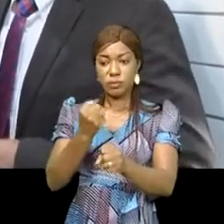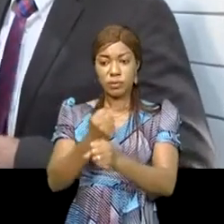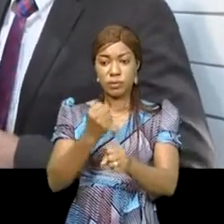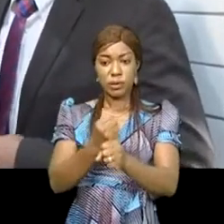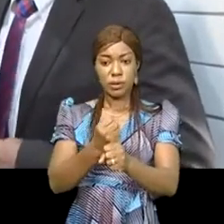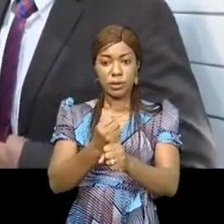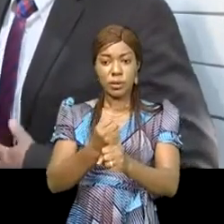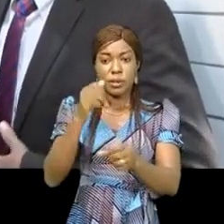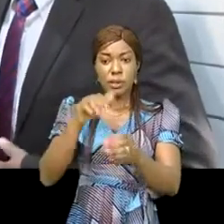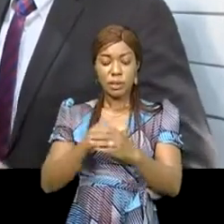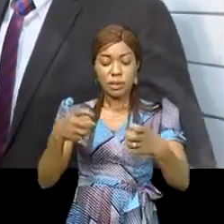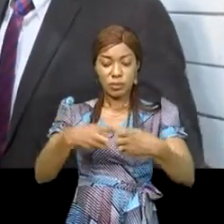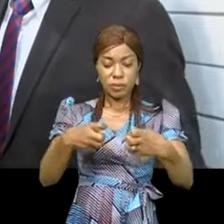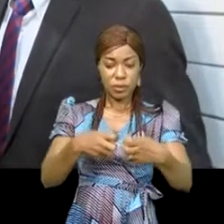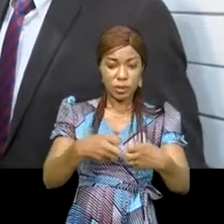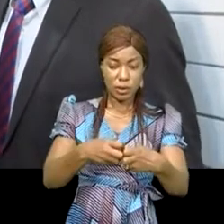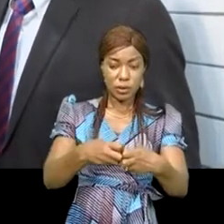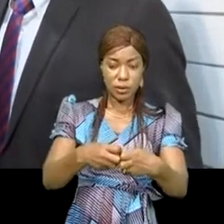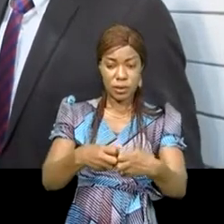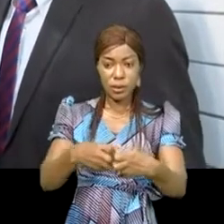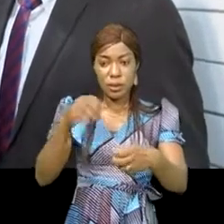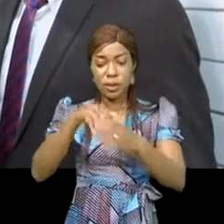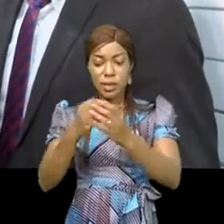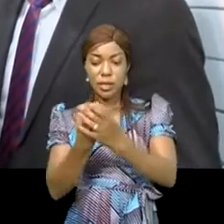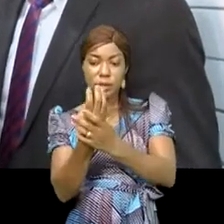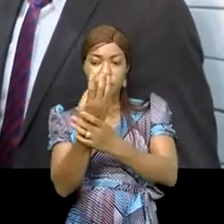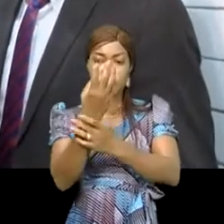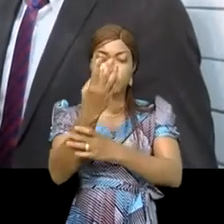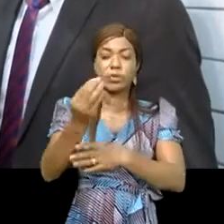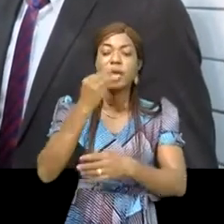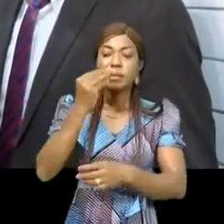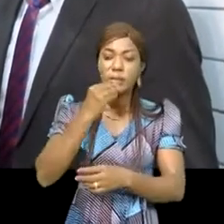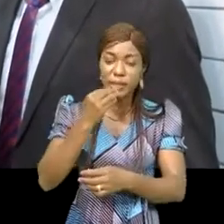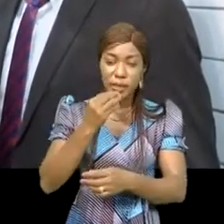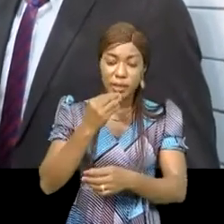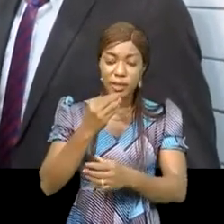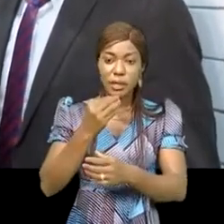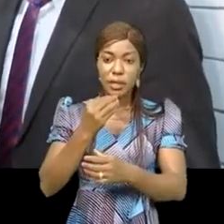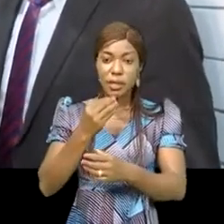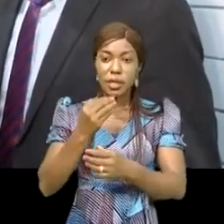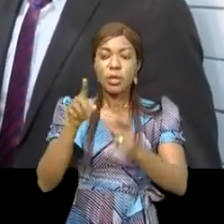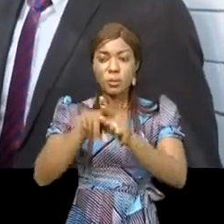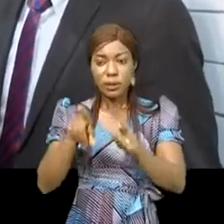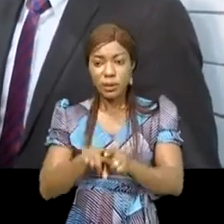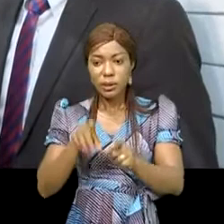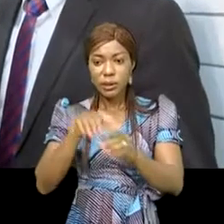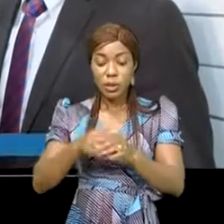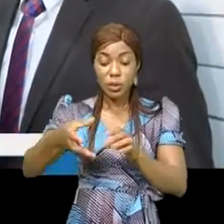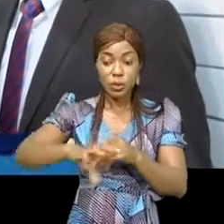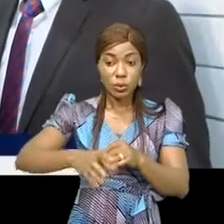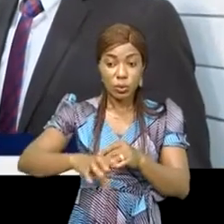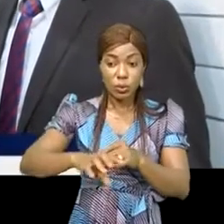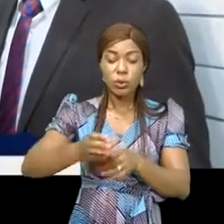dans les domaines de l'énergie, le domaine de la production alimentaire et le domaine de l'eau potable